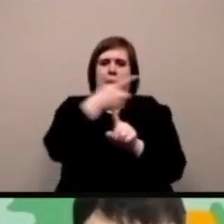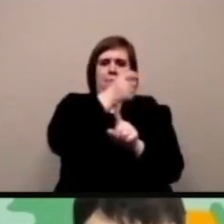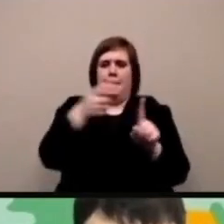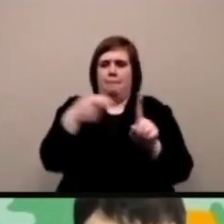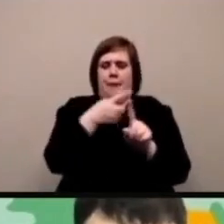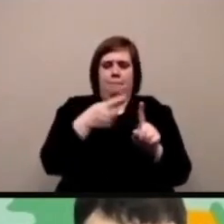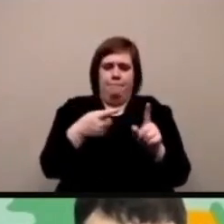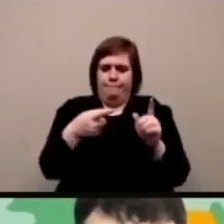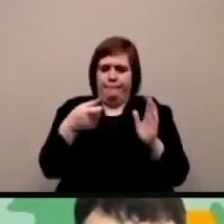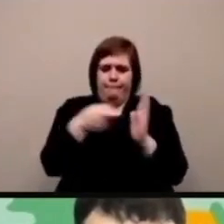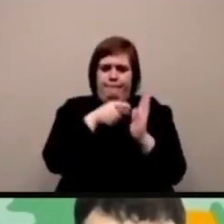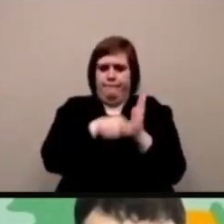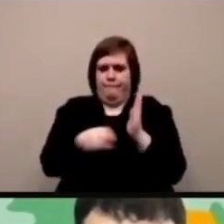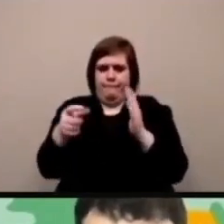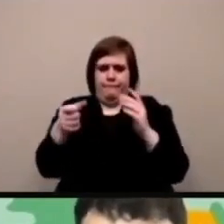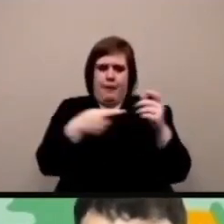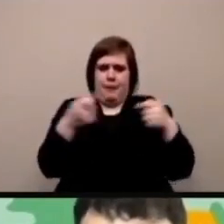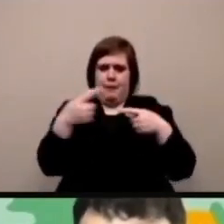non può